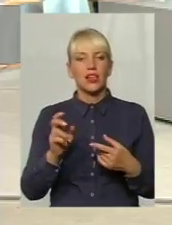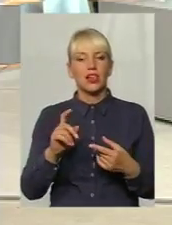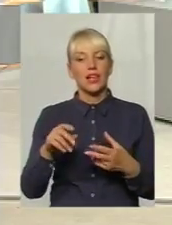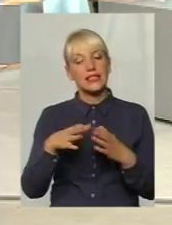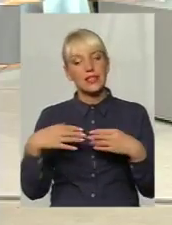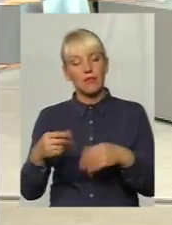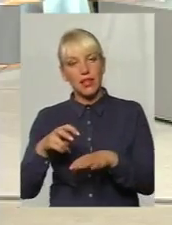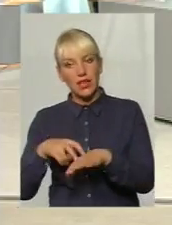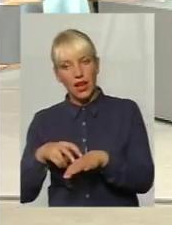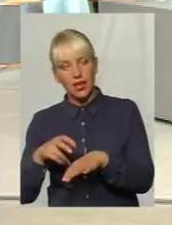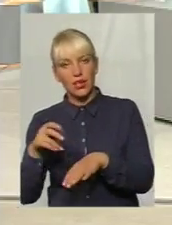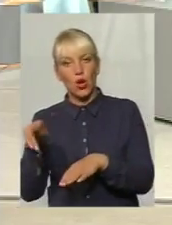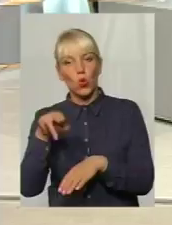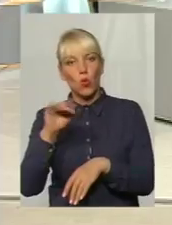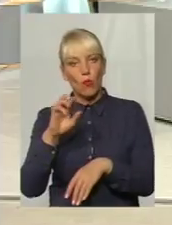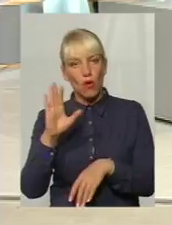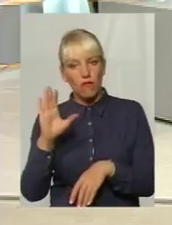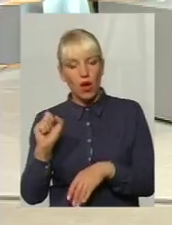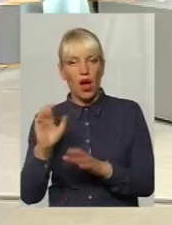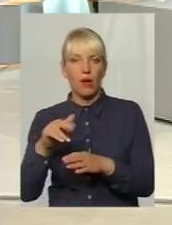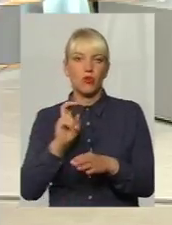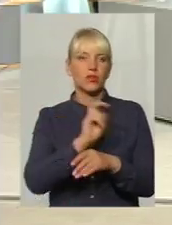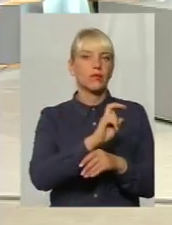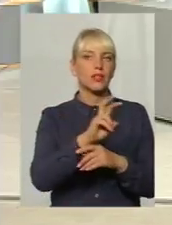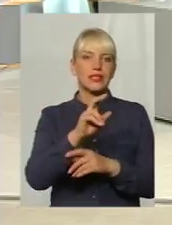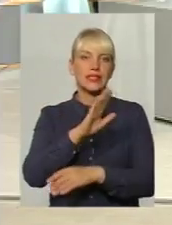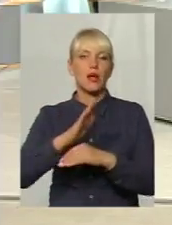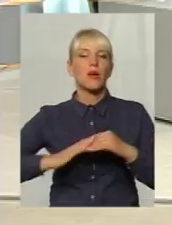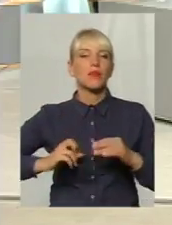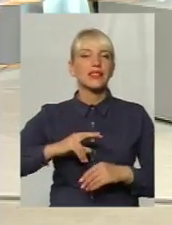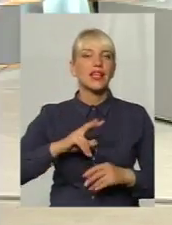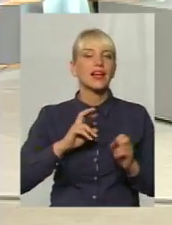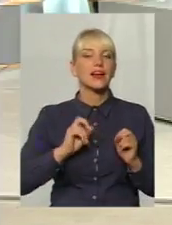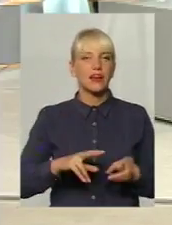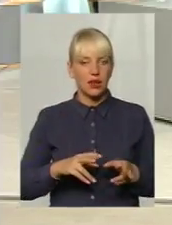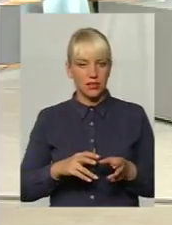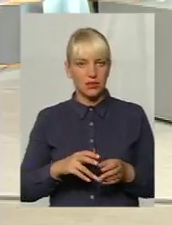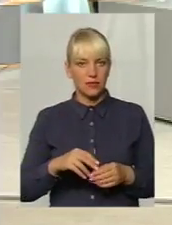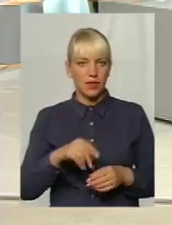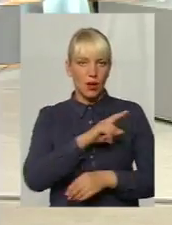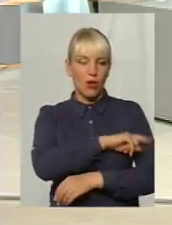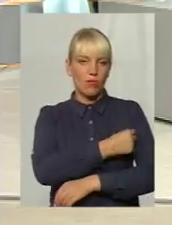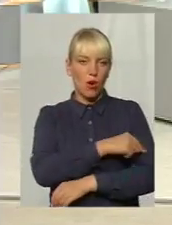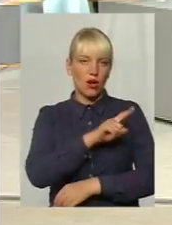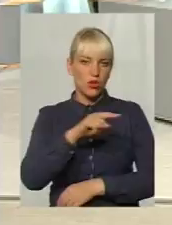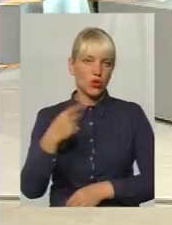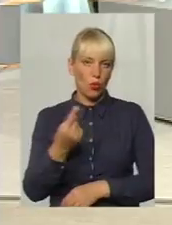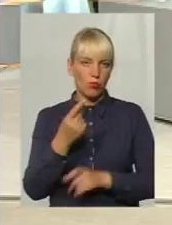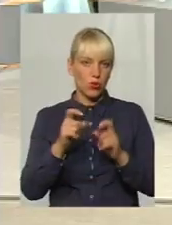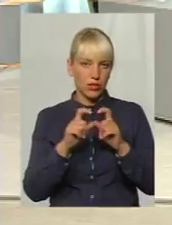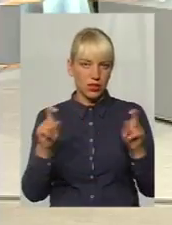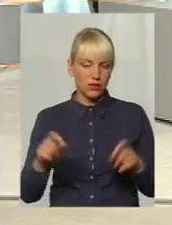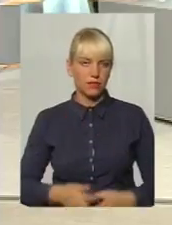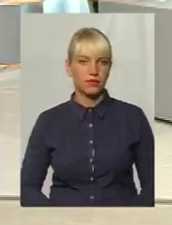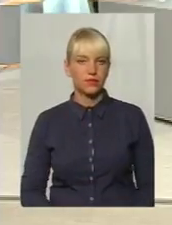дубову, йти до спеціалістів на поліклініку номер один.